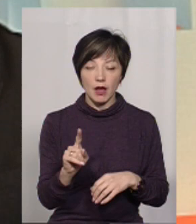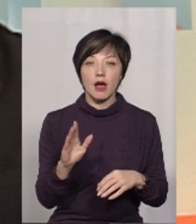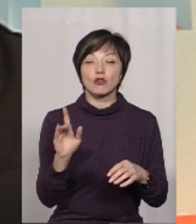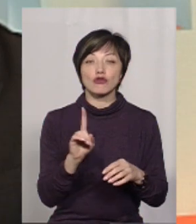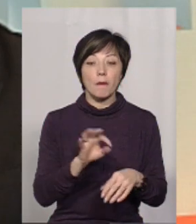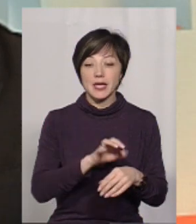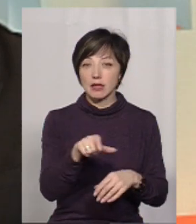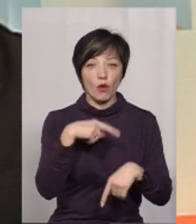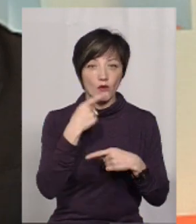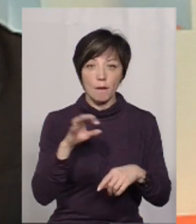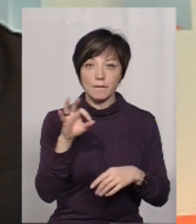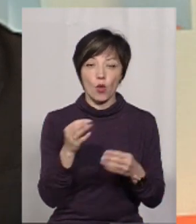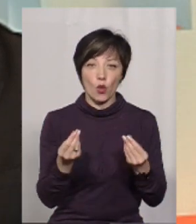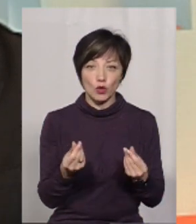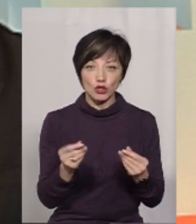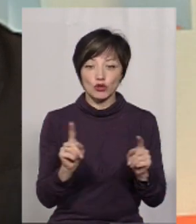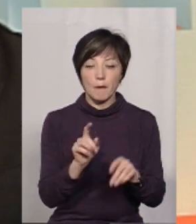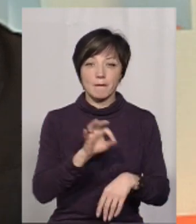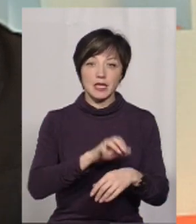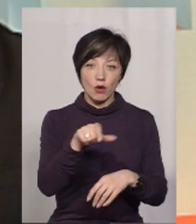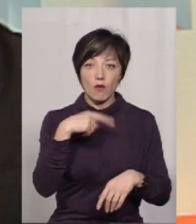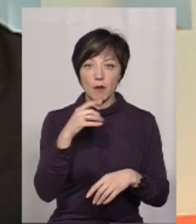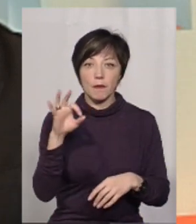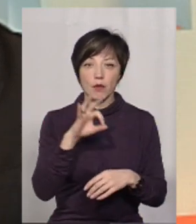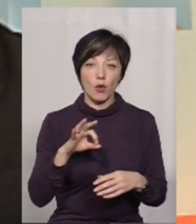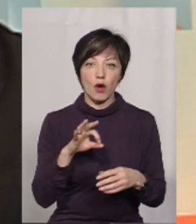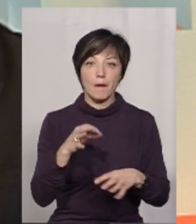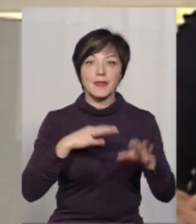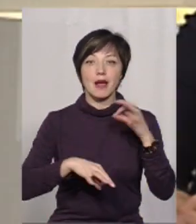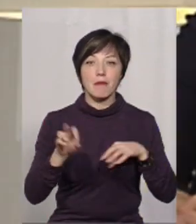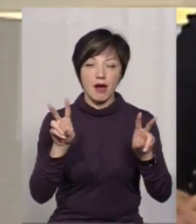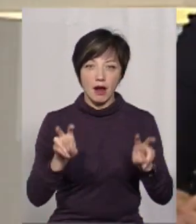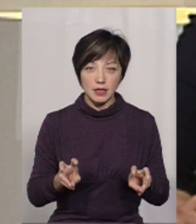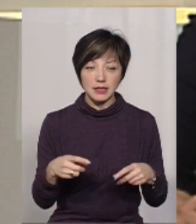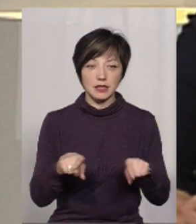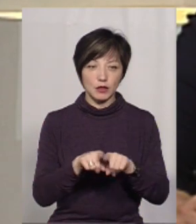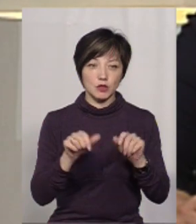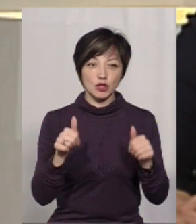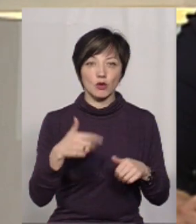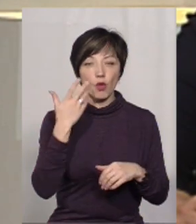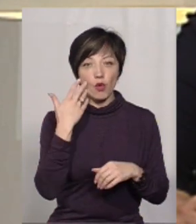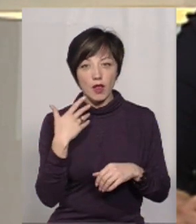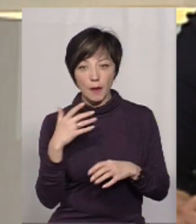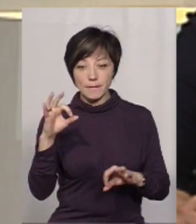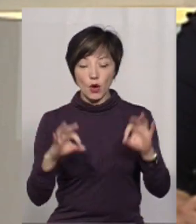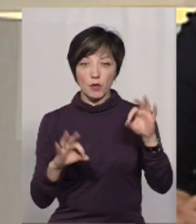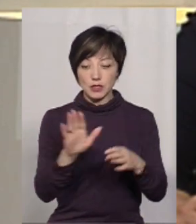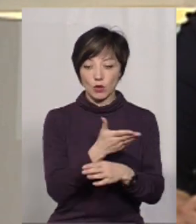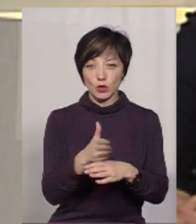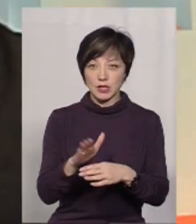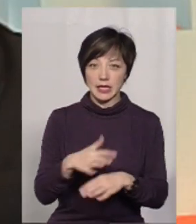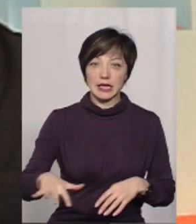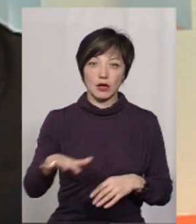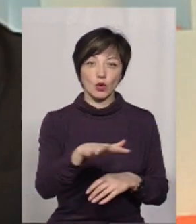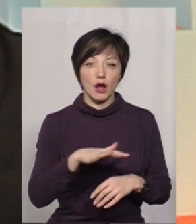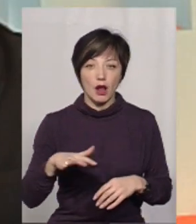І щоб пацієнти не говорили про кошти, щоб пацієнти говорили про препарати. І таким чином, коли пропорційно розкинути